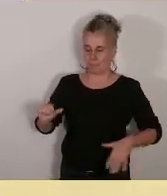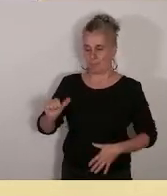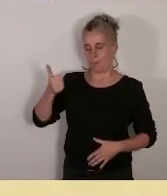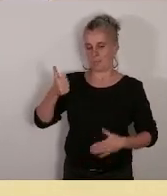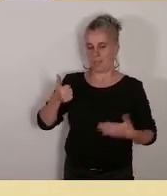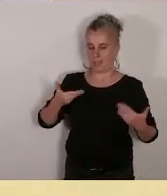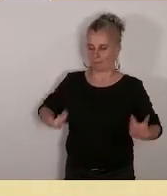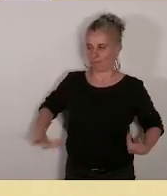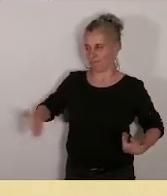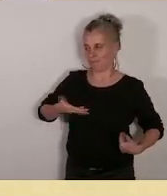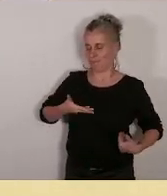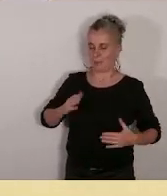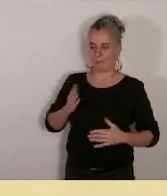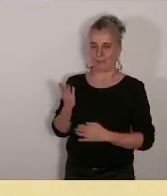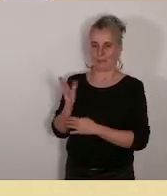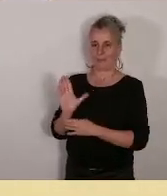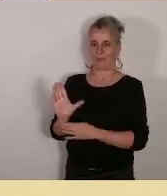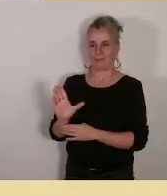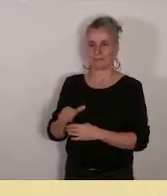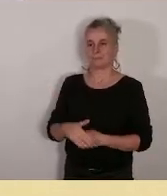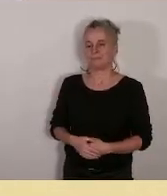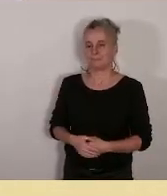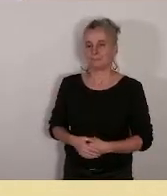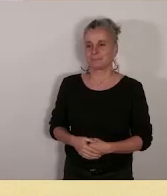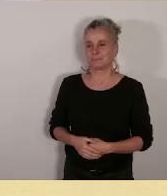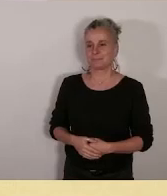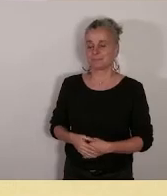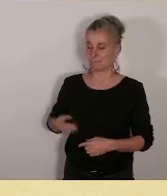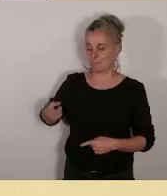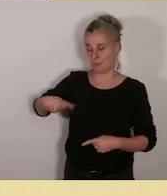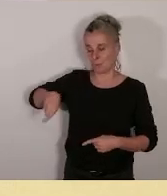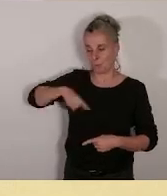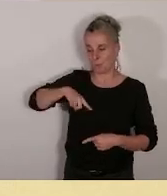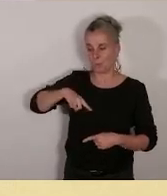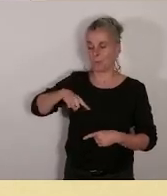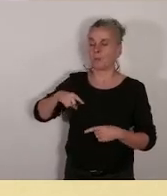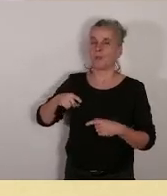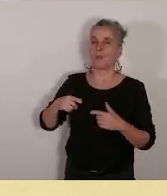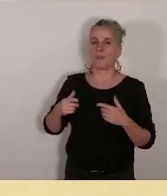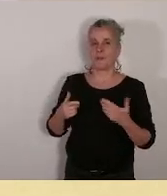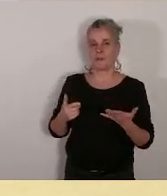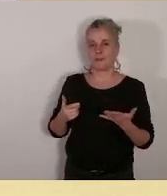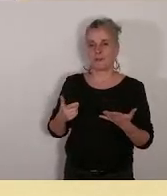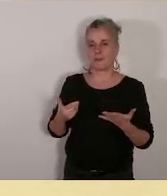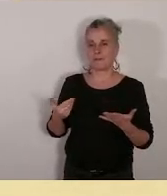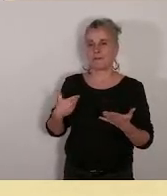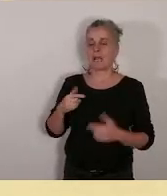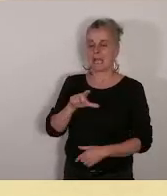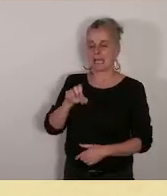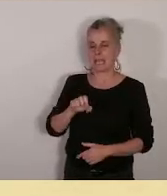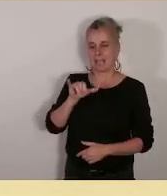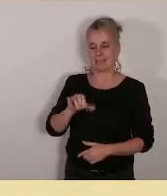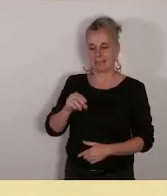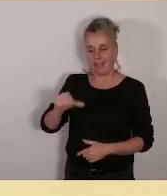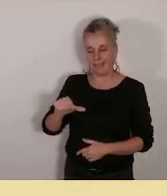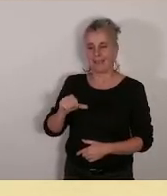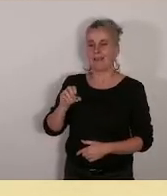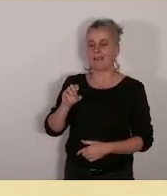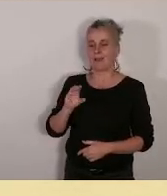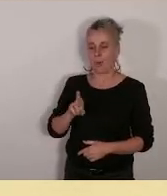présenter, nous, Leïna, Rosalie,